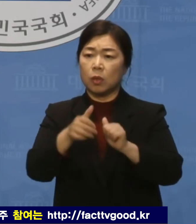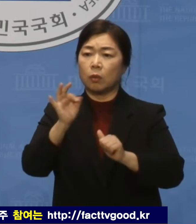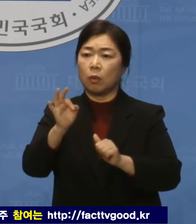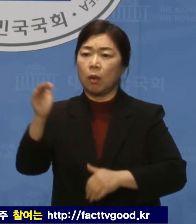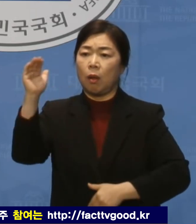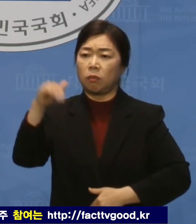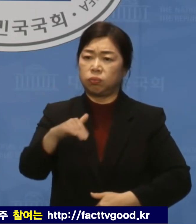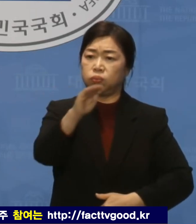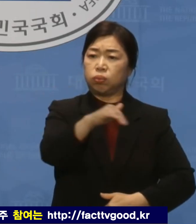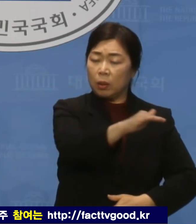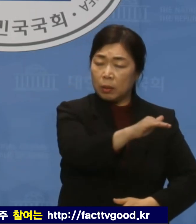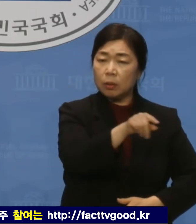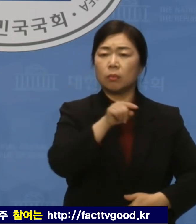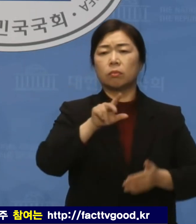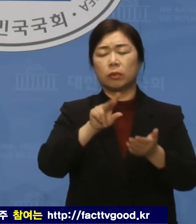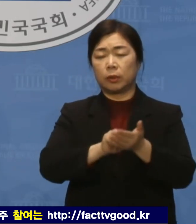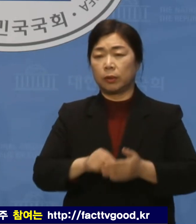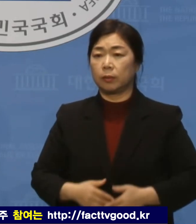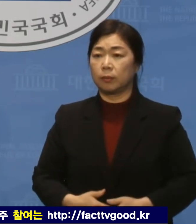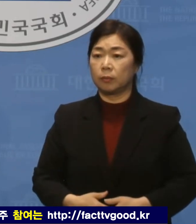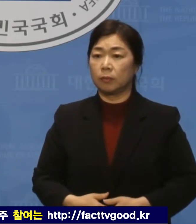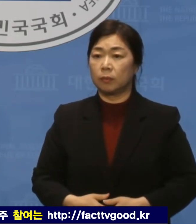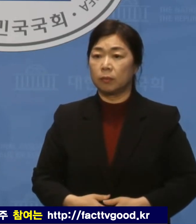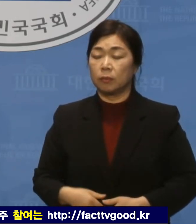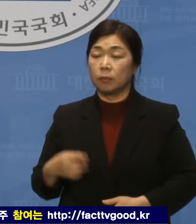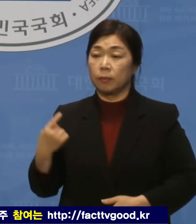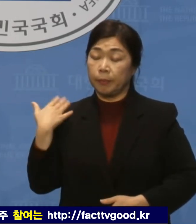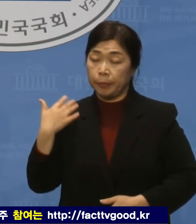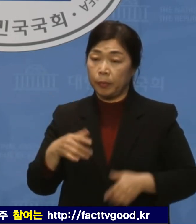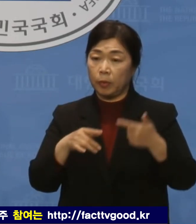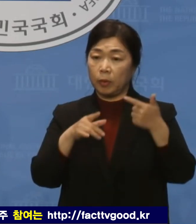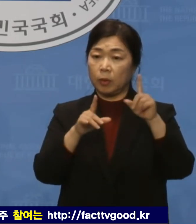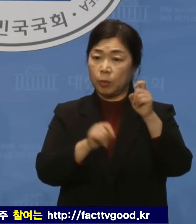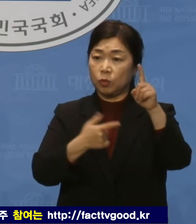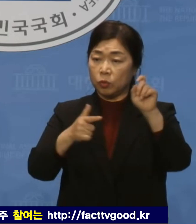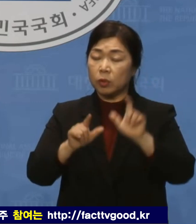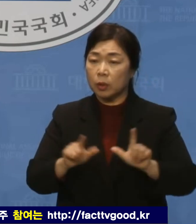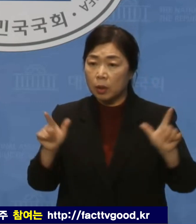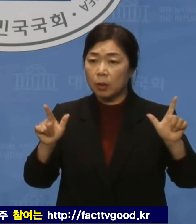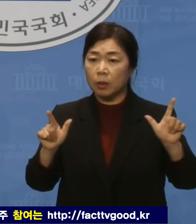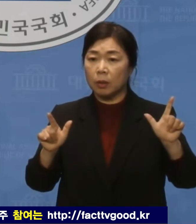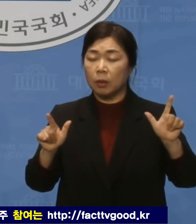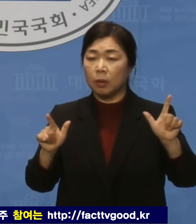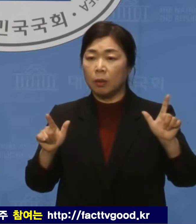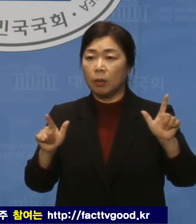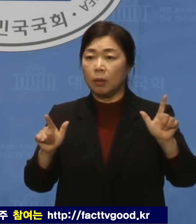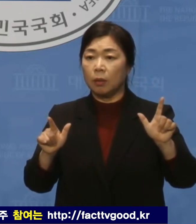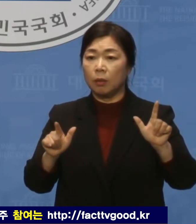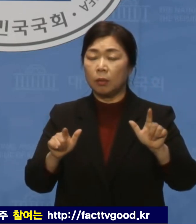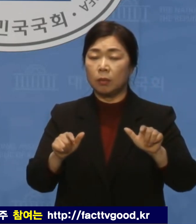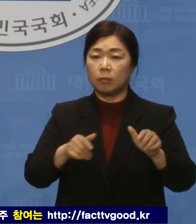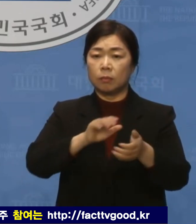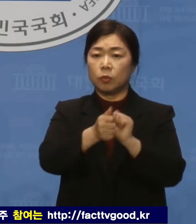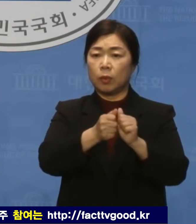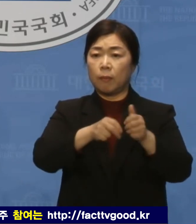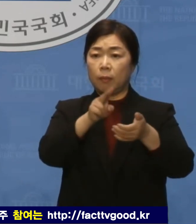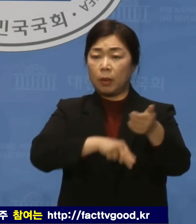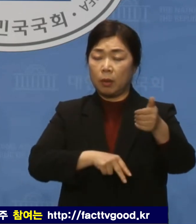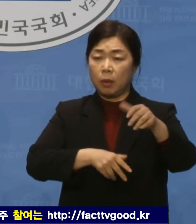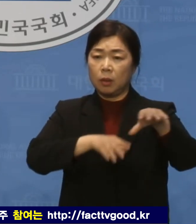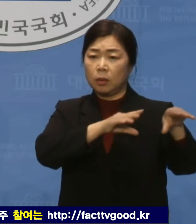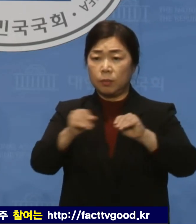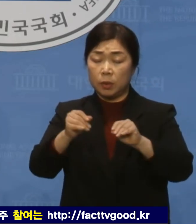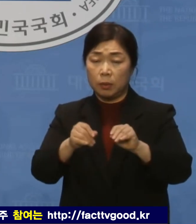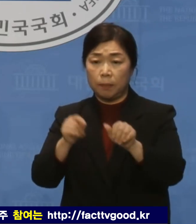6일 공매도 금지가 첫 시행되며 폭등했던 코스닥 지수가 하루 만에 폭락하며 연 이틀